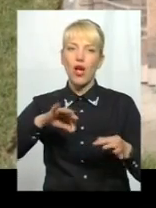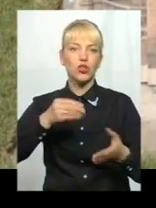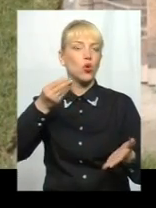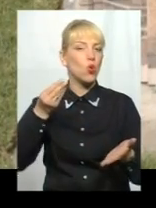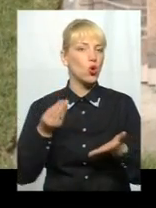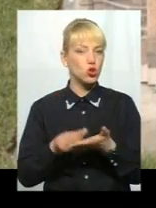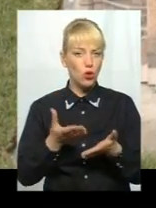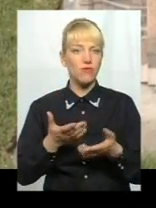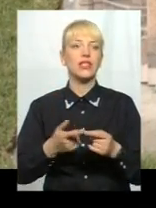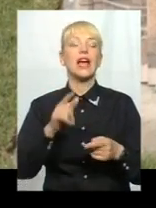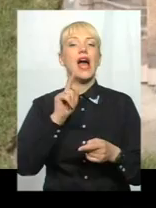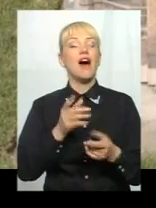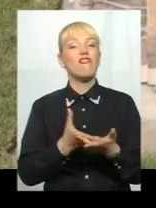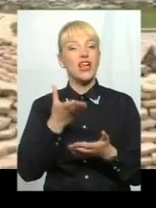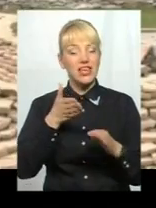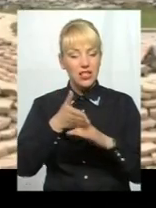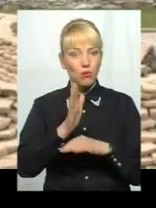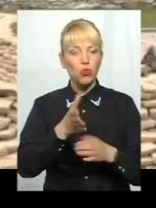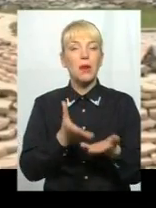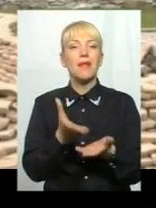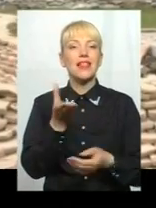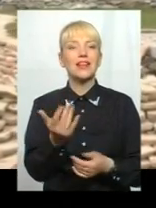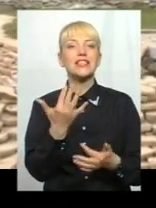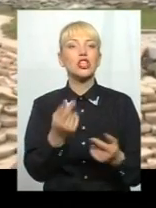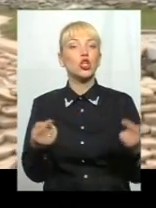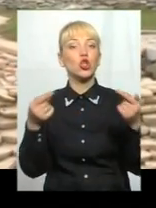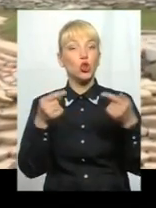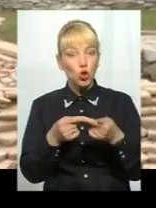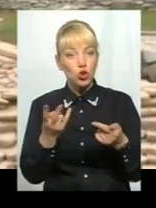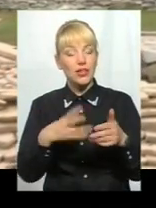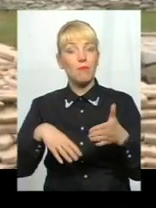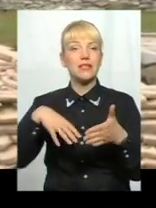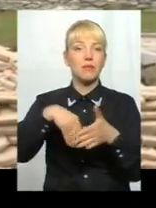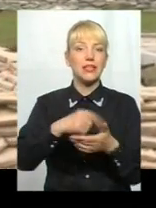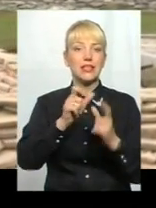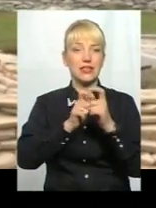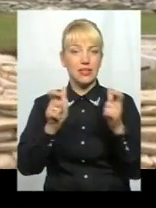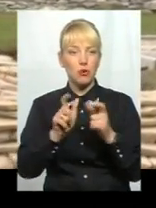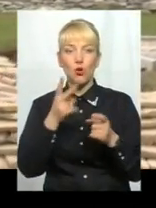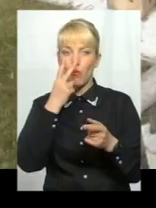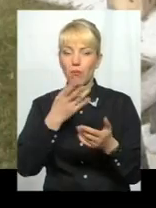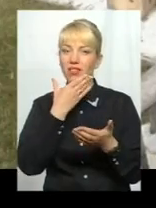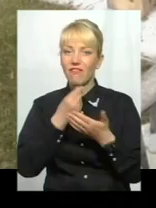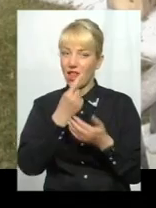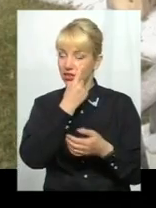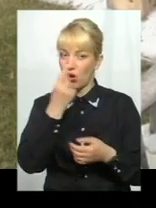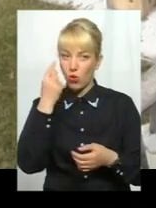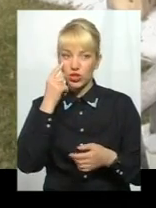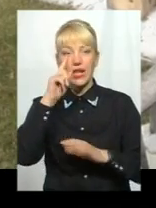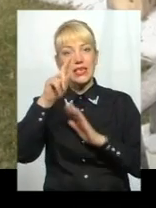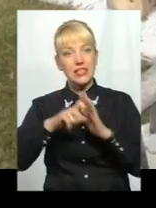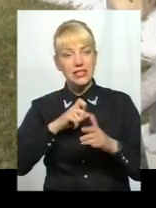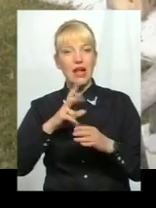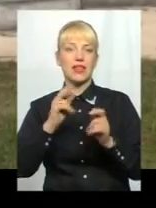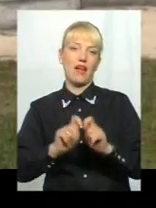музею буде платним. А ось скільки точно доведеться викласти з кишені, аби побачити красу в мініатюрі на власні очі, дізнаємося вже